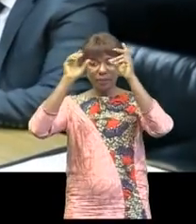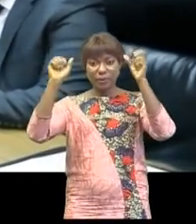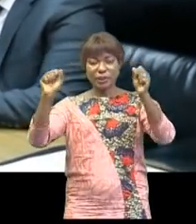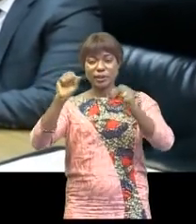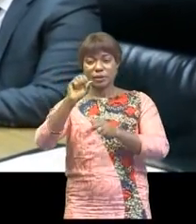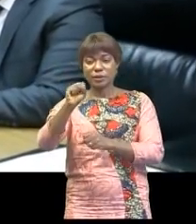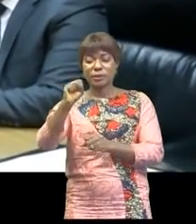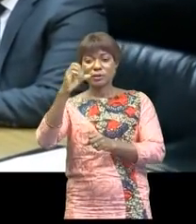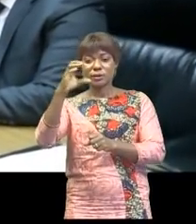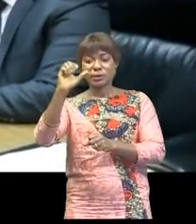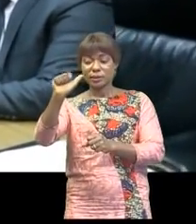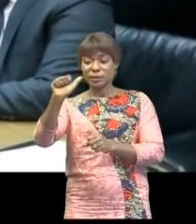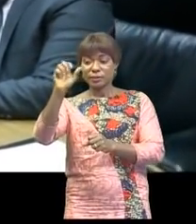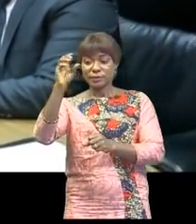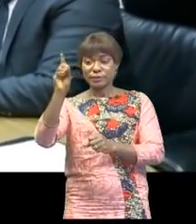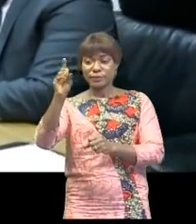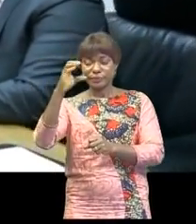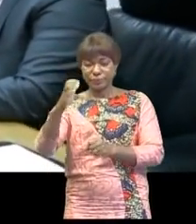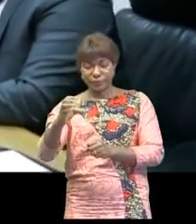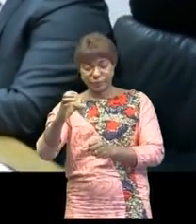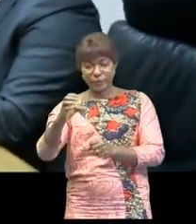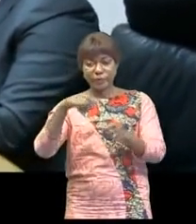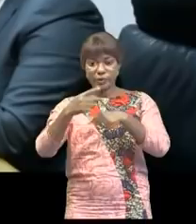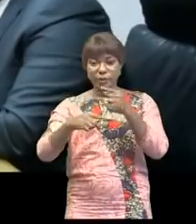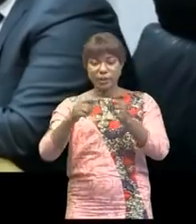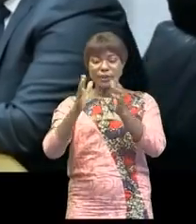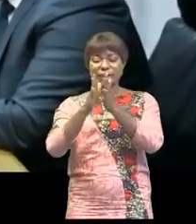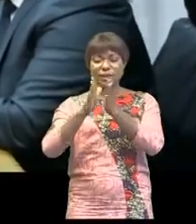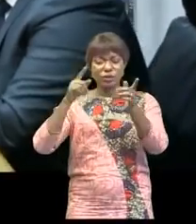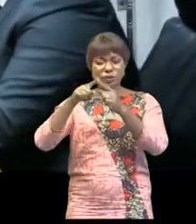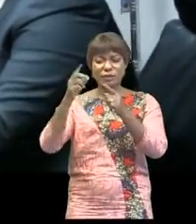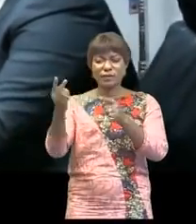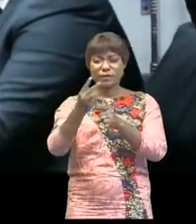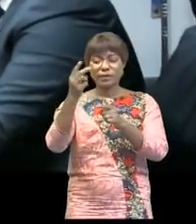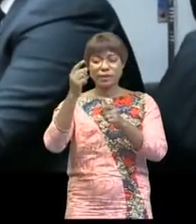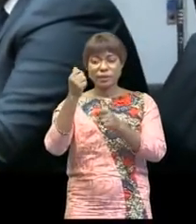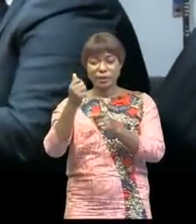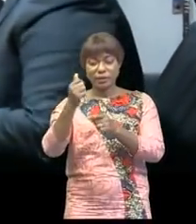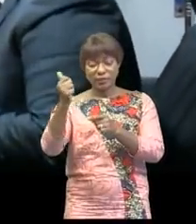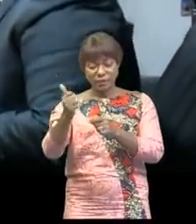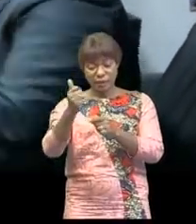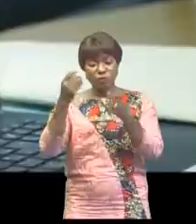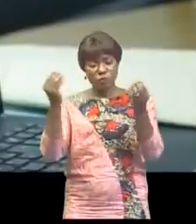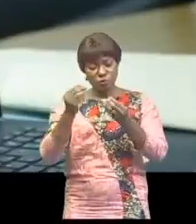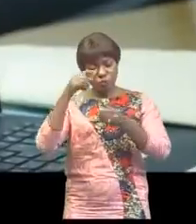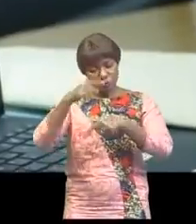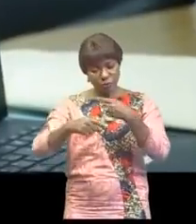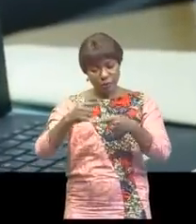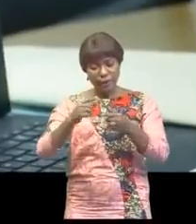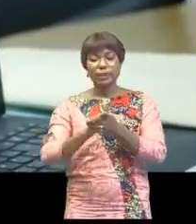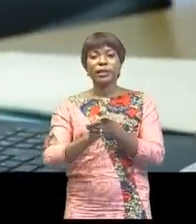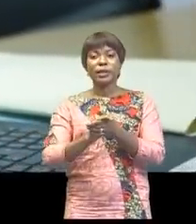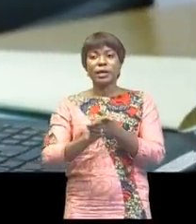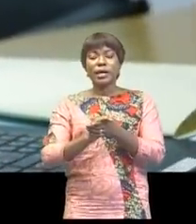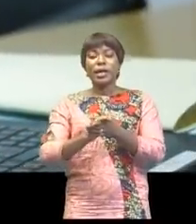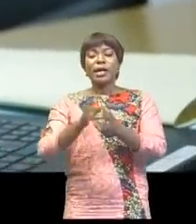qui se sont tenus du 10 au 18 août 2021 à Lilongwe, au Malawi, avant de mettre en exergue les retombées